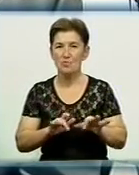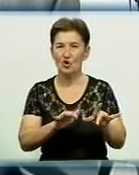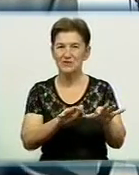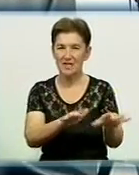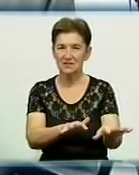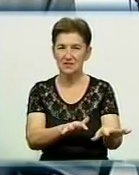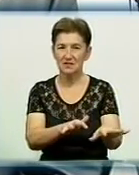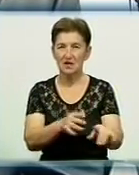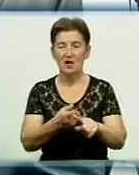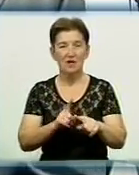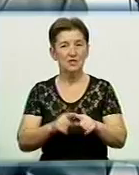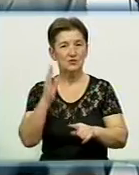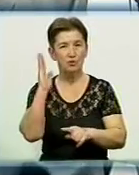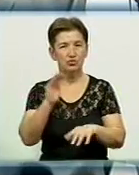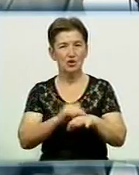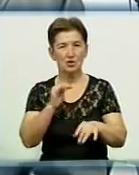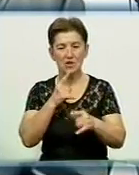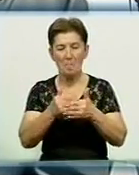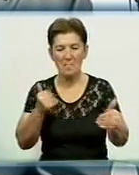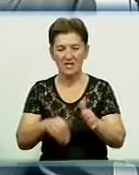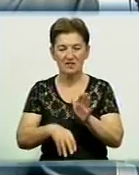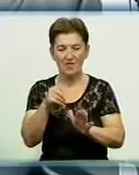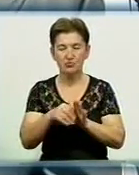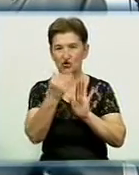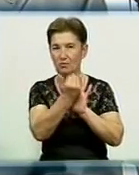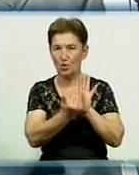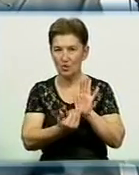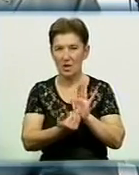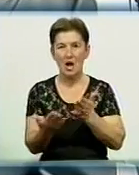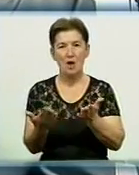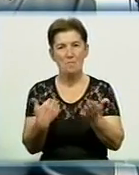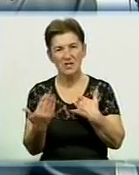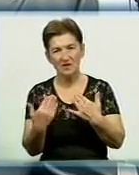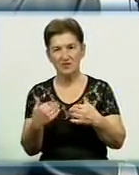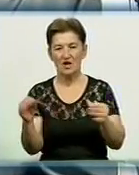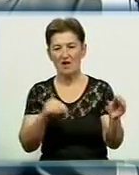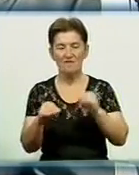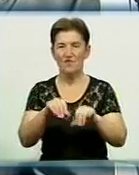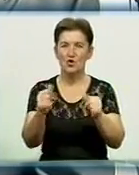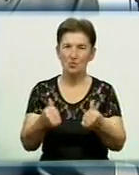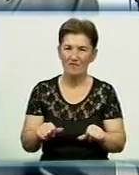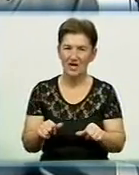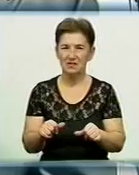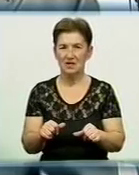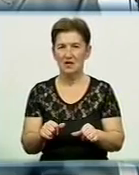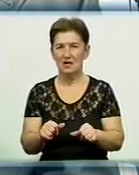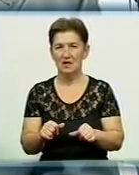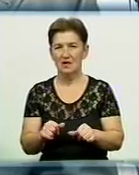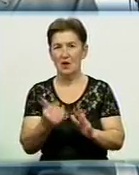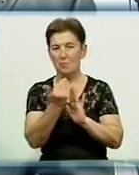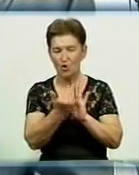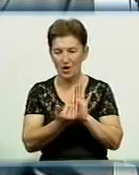будуть торкатись перед виборчими програми, підходів, формування виборчих програм